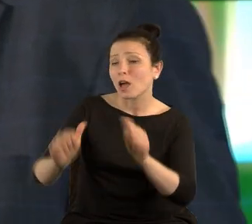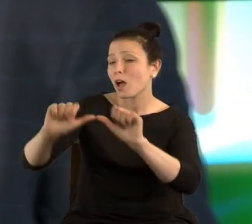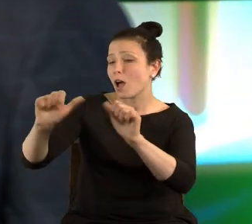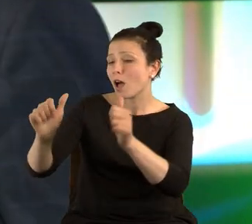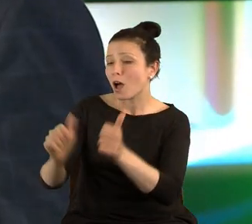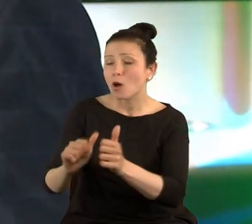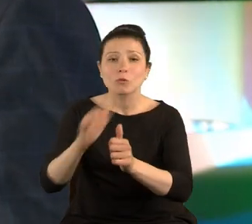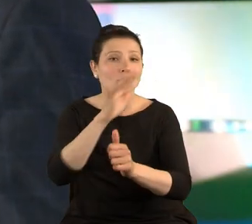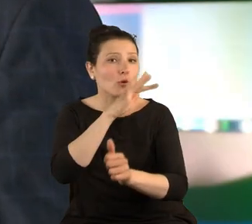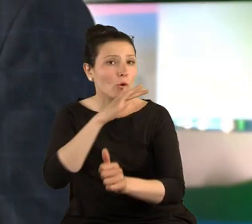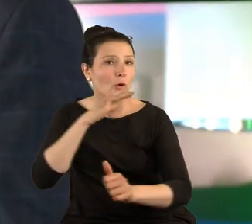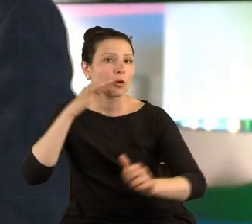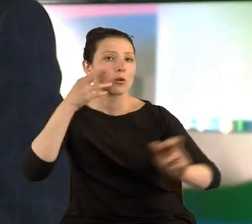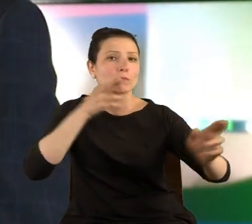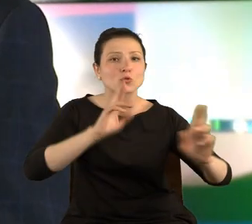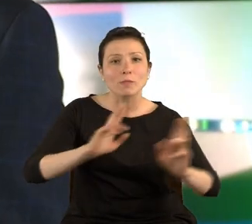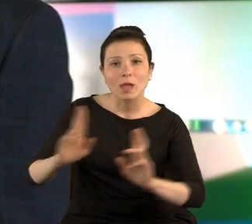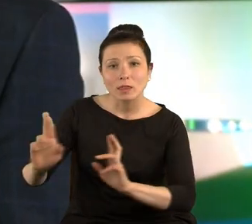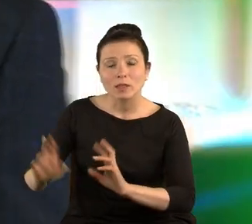kolory, brzmienia,